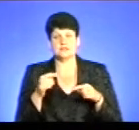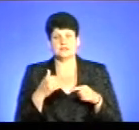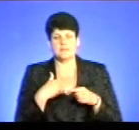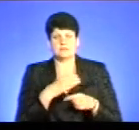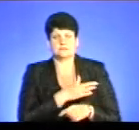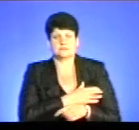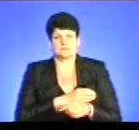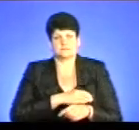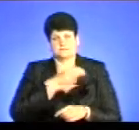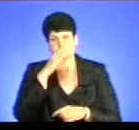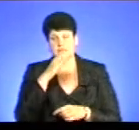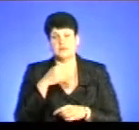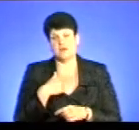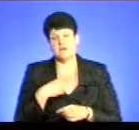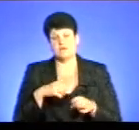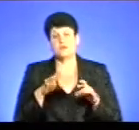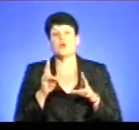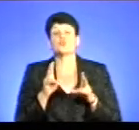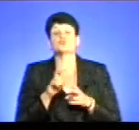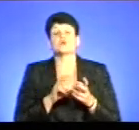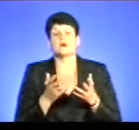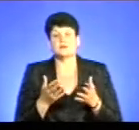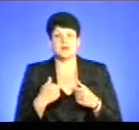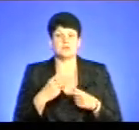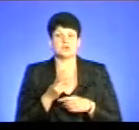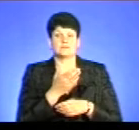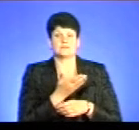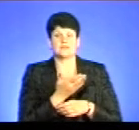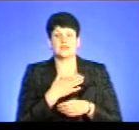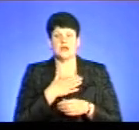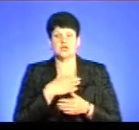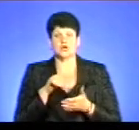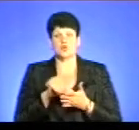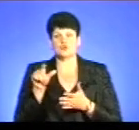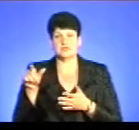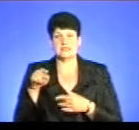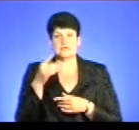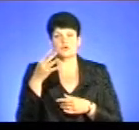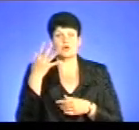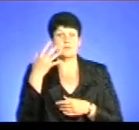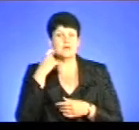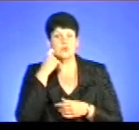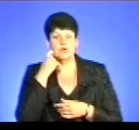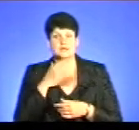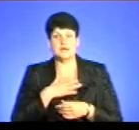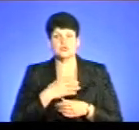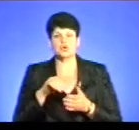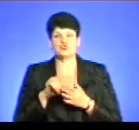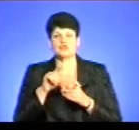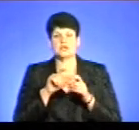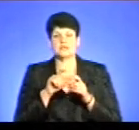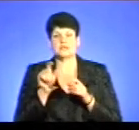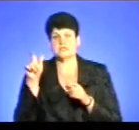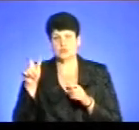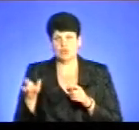вирішила, що кого мені шукати, і я пішла до неї. Наша участкова є 45 років, наша участкова, і ми з нею